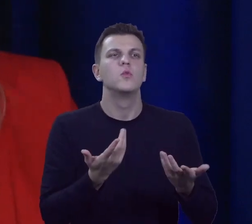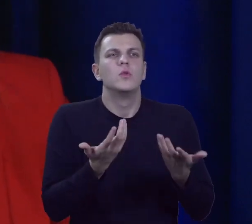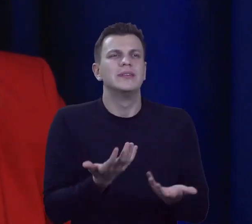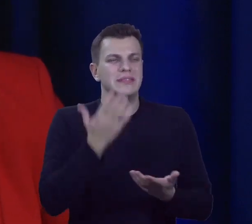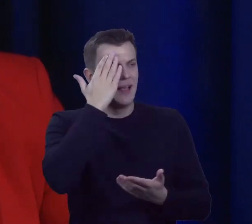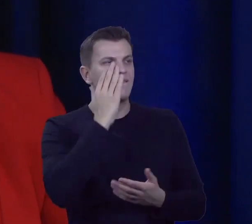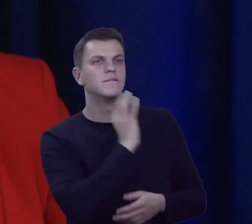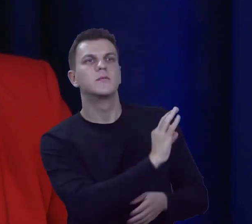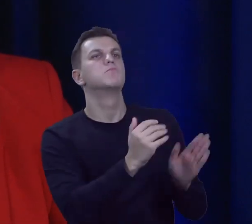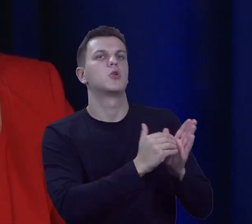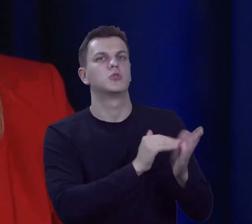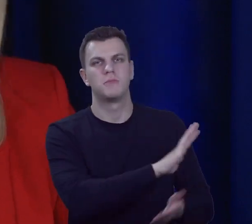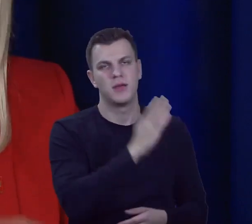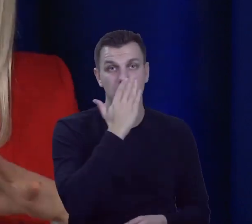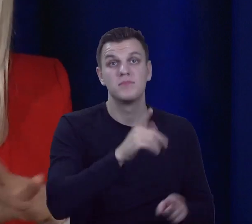przedsiębiorcze,